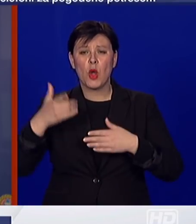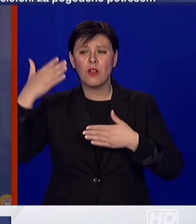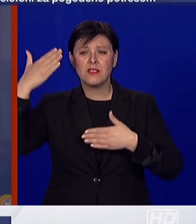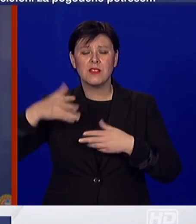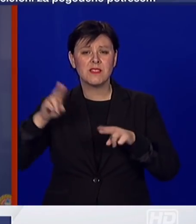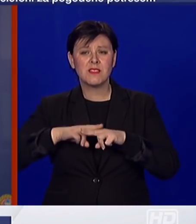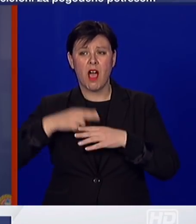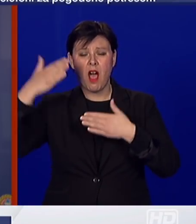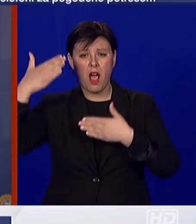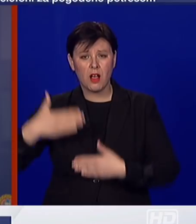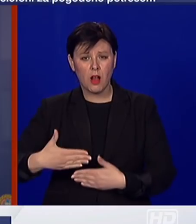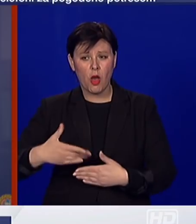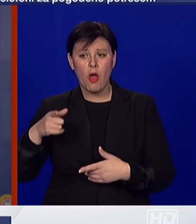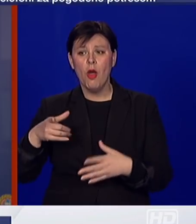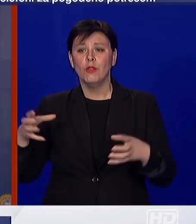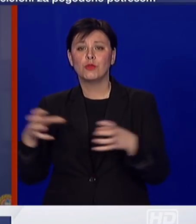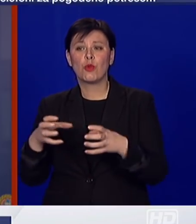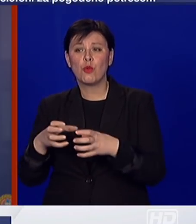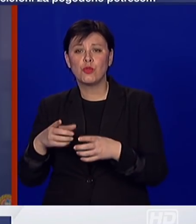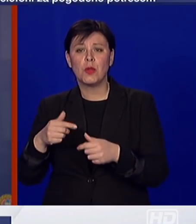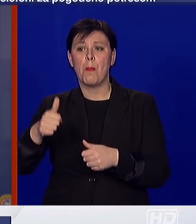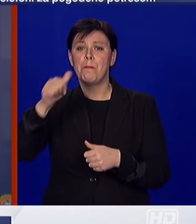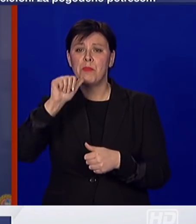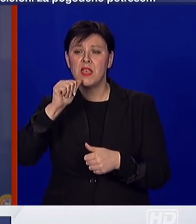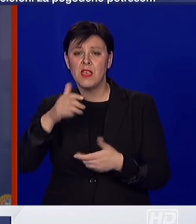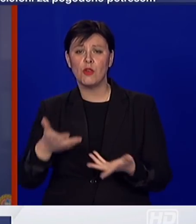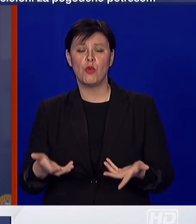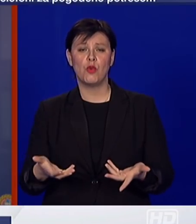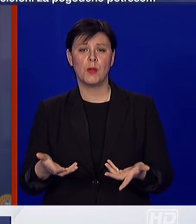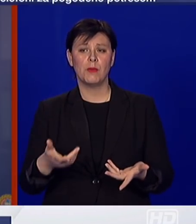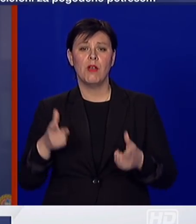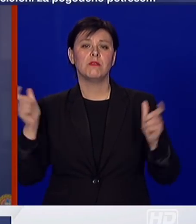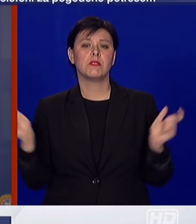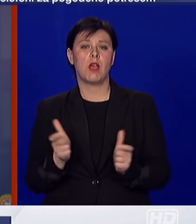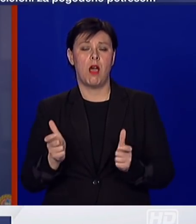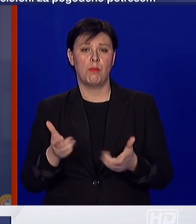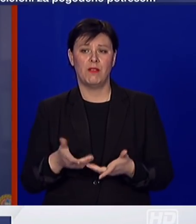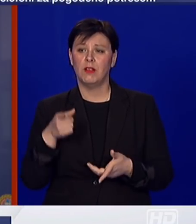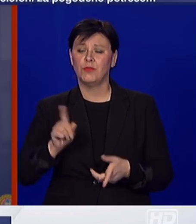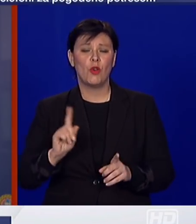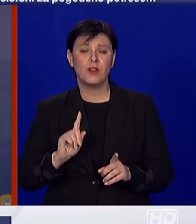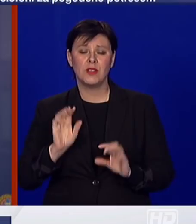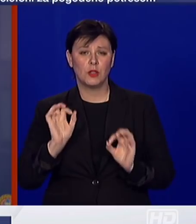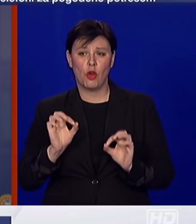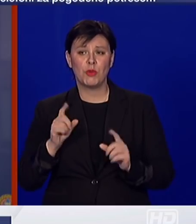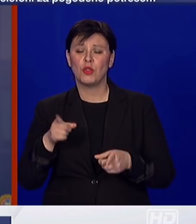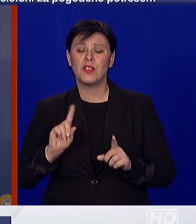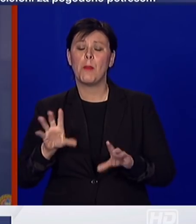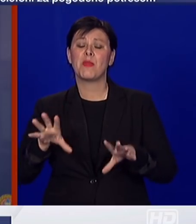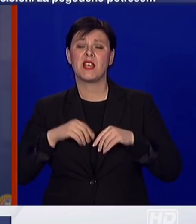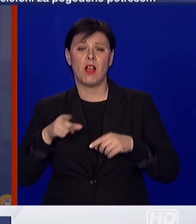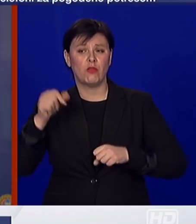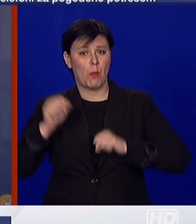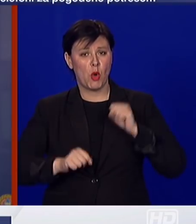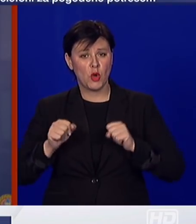druže se, piju pića i zabavljaju se. To nije prihvatljivo ponašanje i na taj način, kao